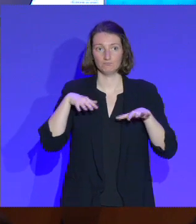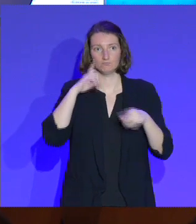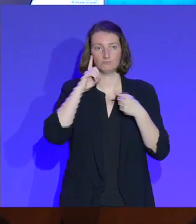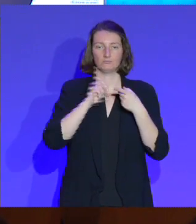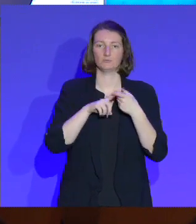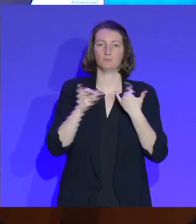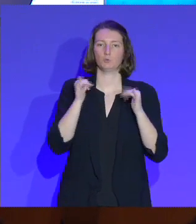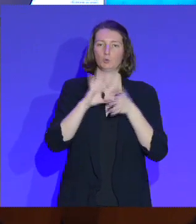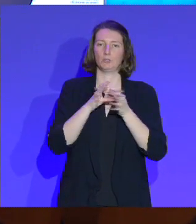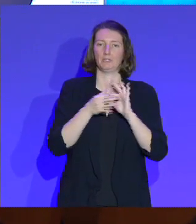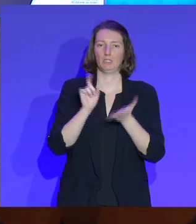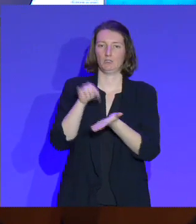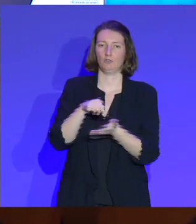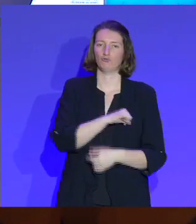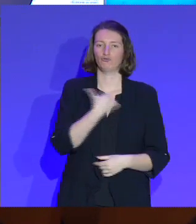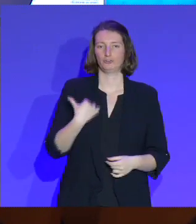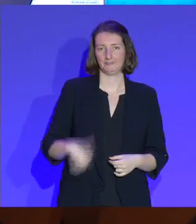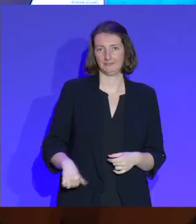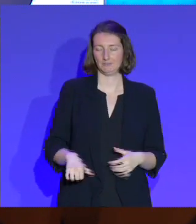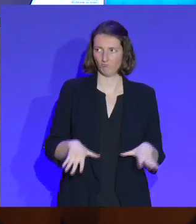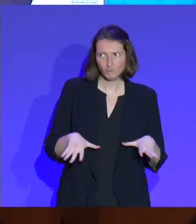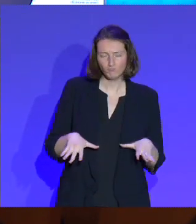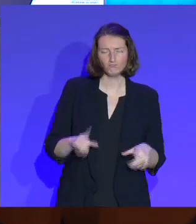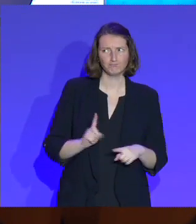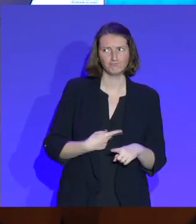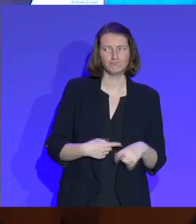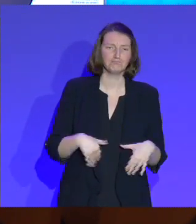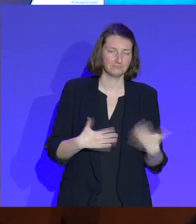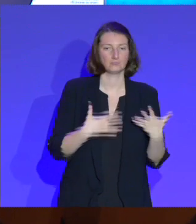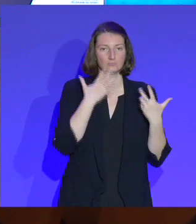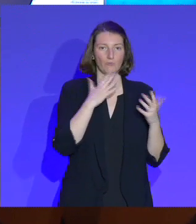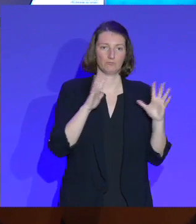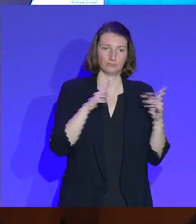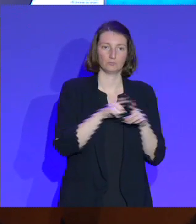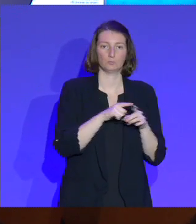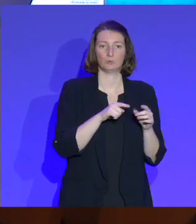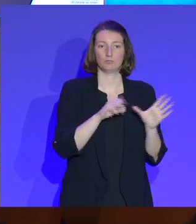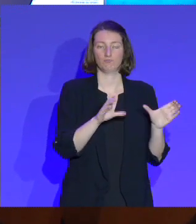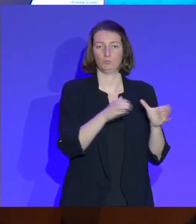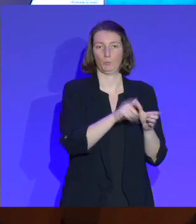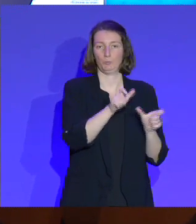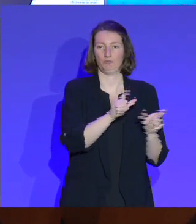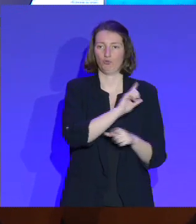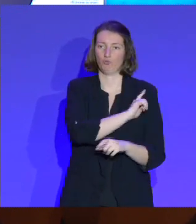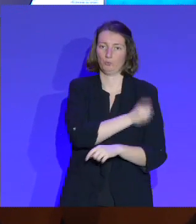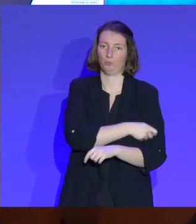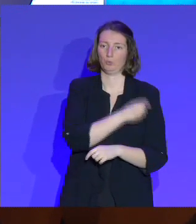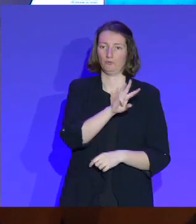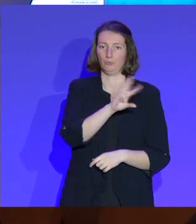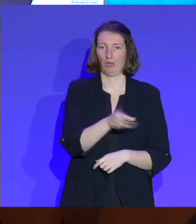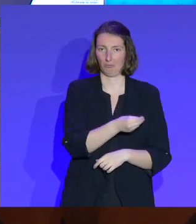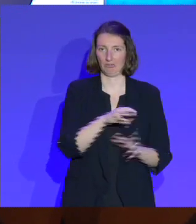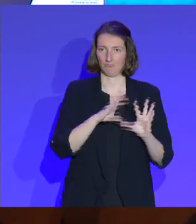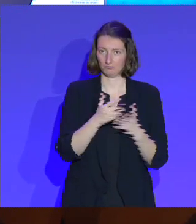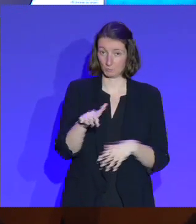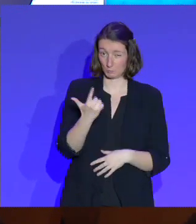JO en Chine, mais féliciter évidemment la délégation paralympique. Gros succès, douze